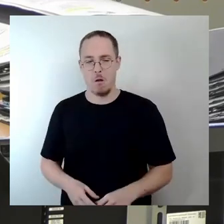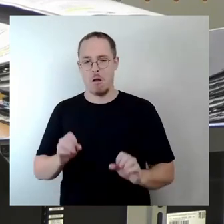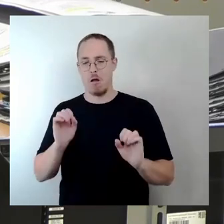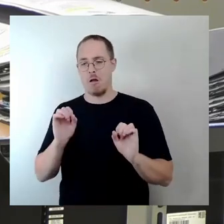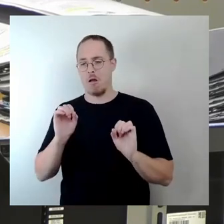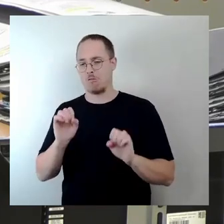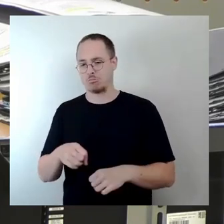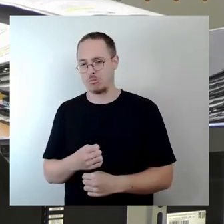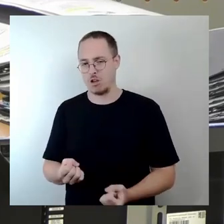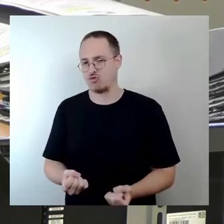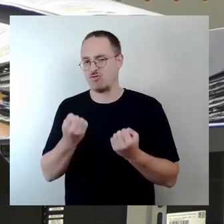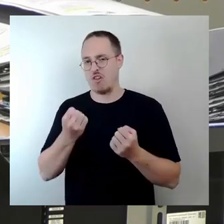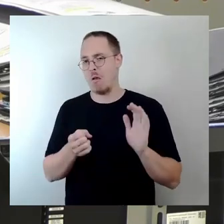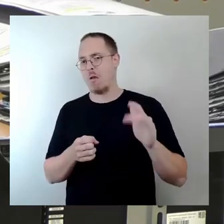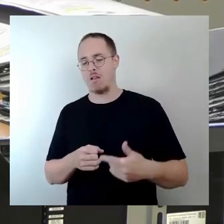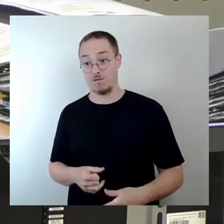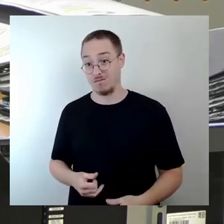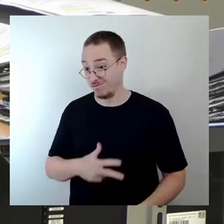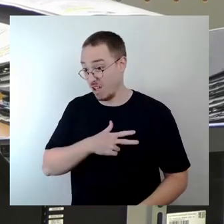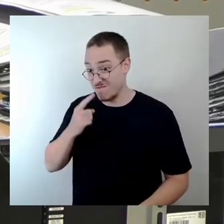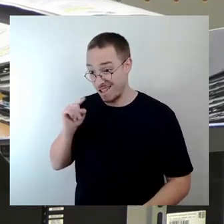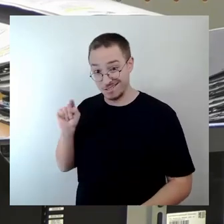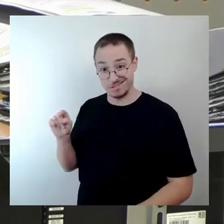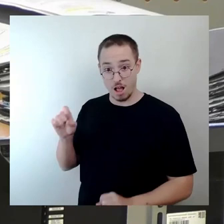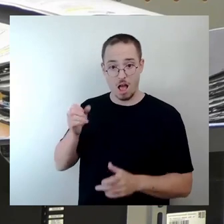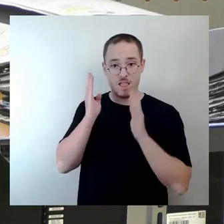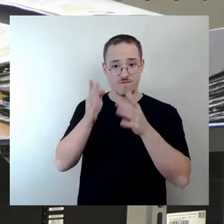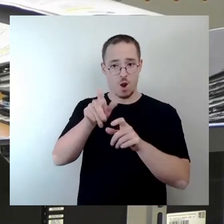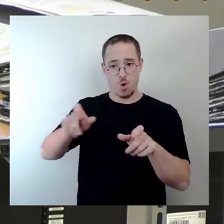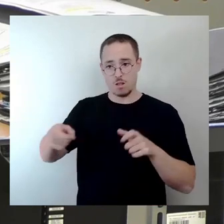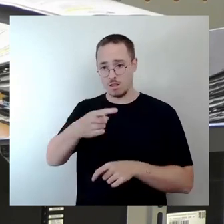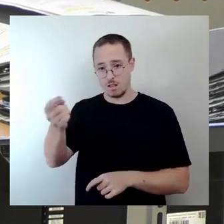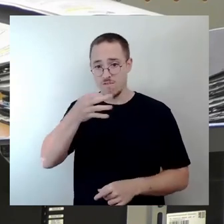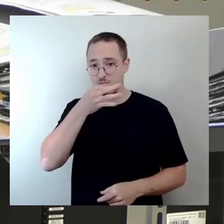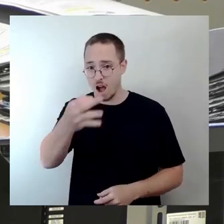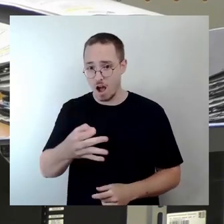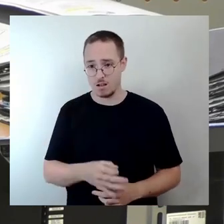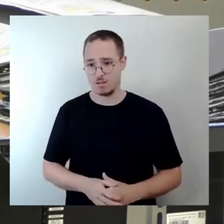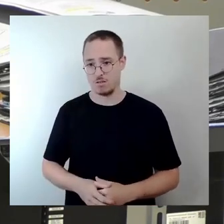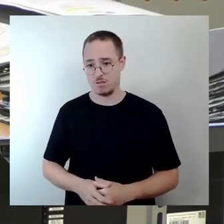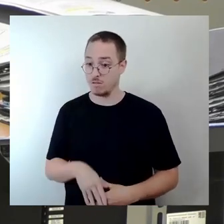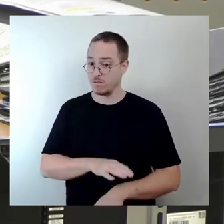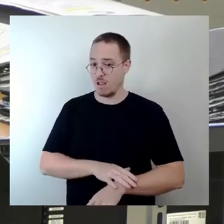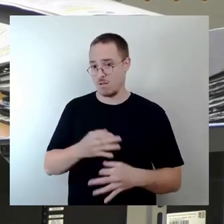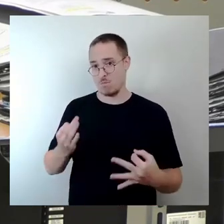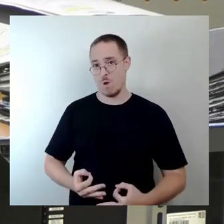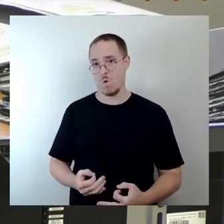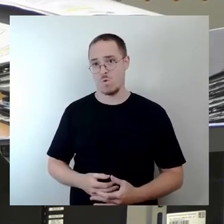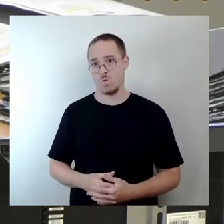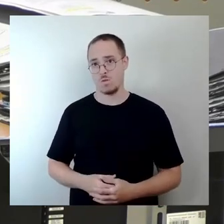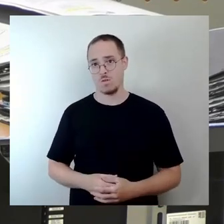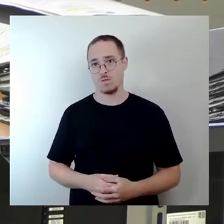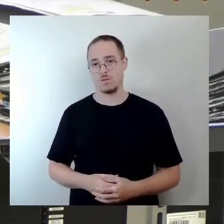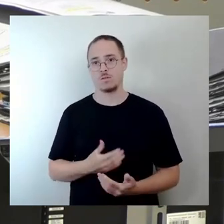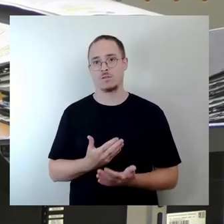Was wissen Sie denn darüber? Fahren Sie doch mal die Fachleute. Und es ist so, dass das Zeit braucht. Und für diesen Zeitraum braucht es jetzt einfach